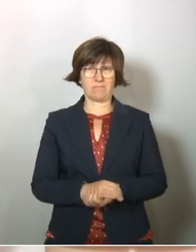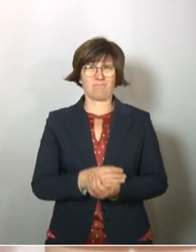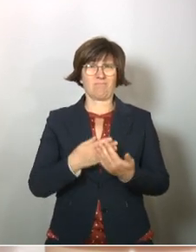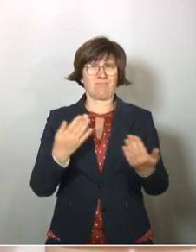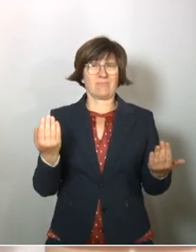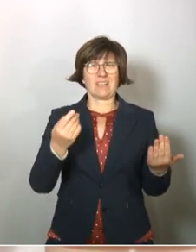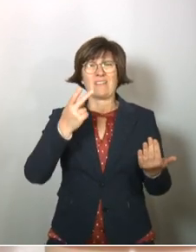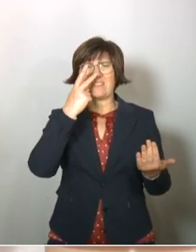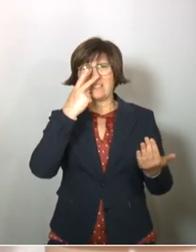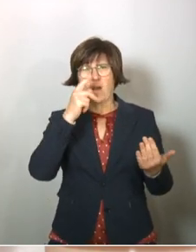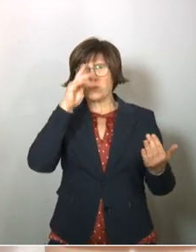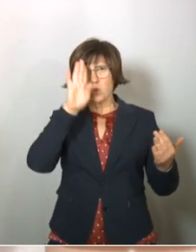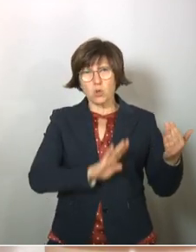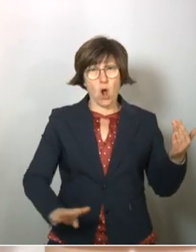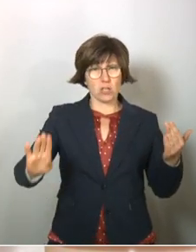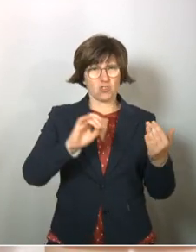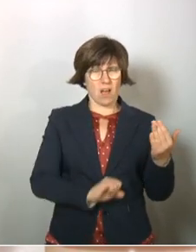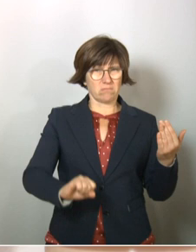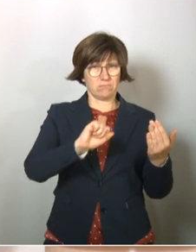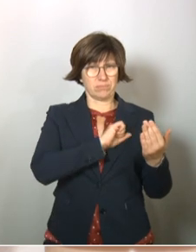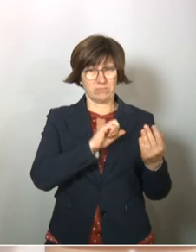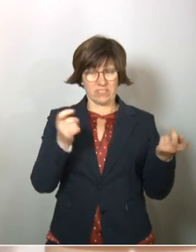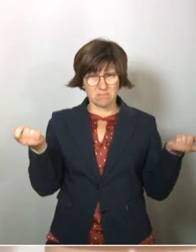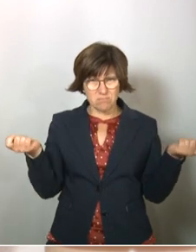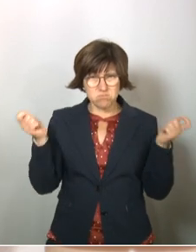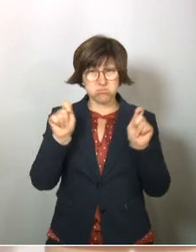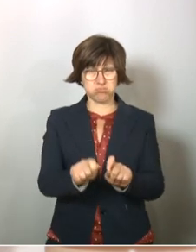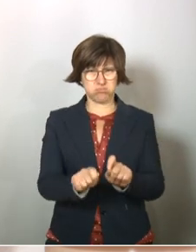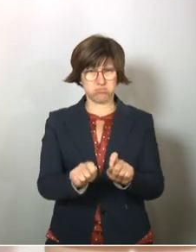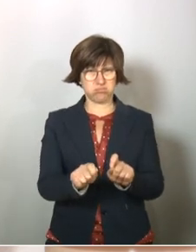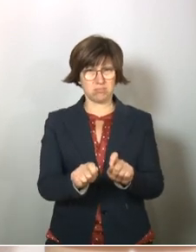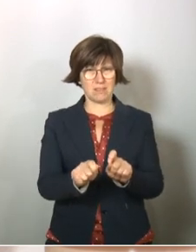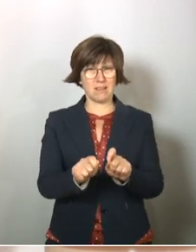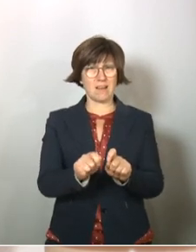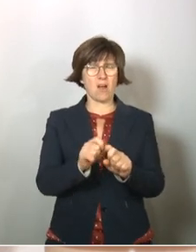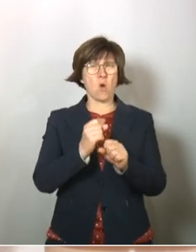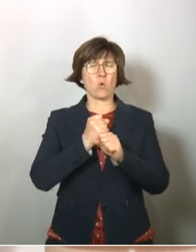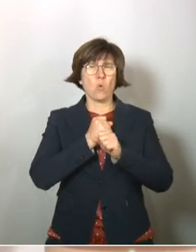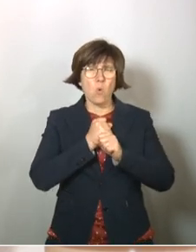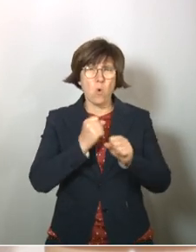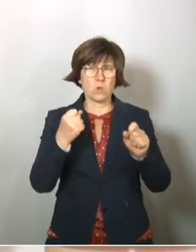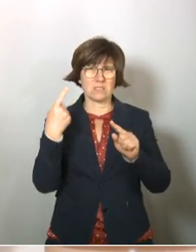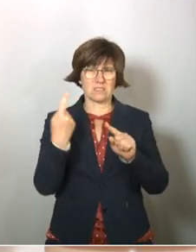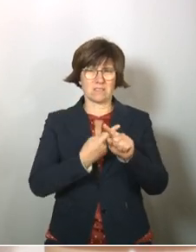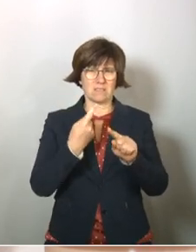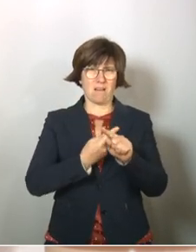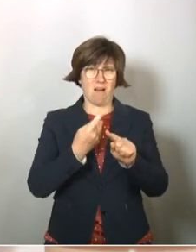das alles für die Bundesrepublik Deutschland gebracht hat, dieser Shutdown, die ganz große Zahl von